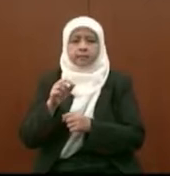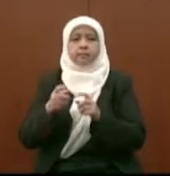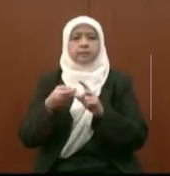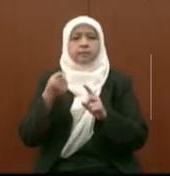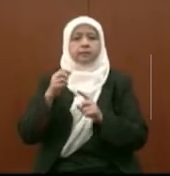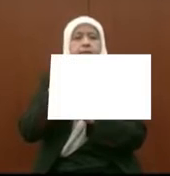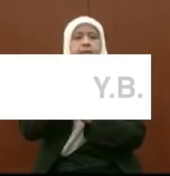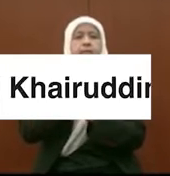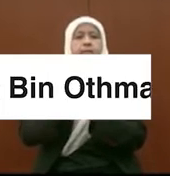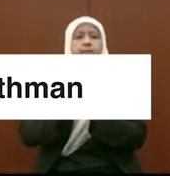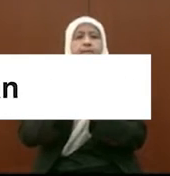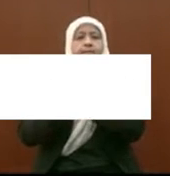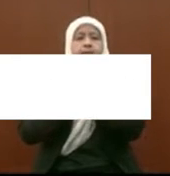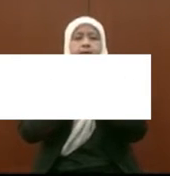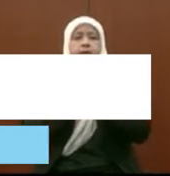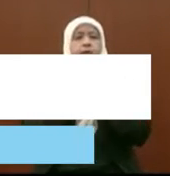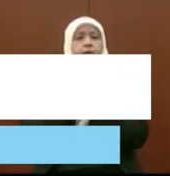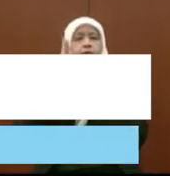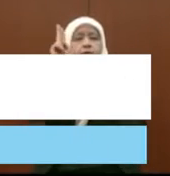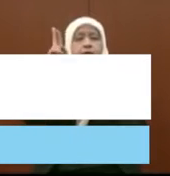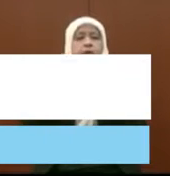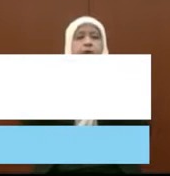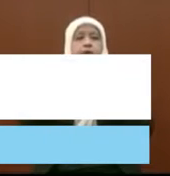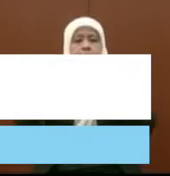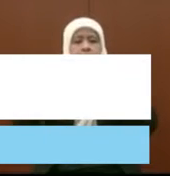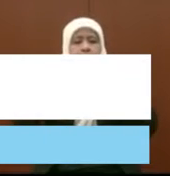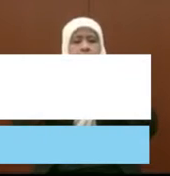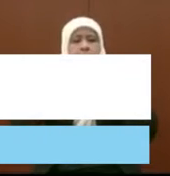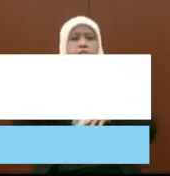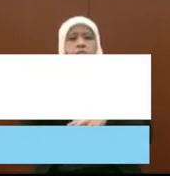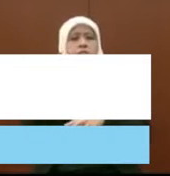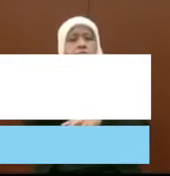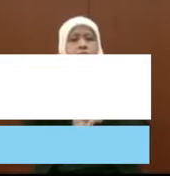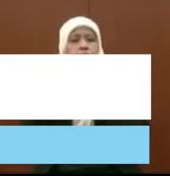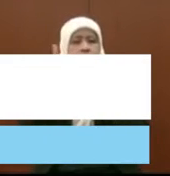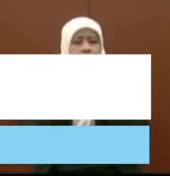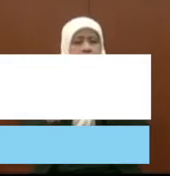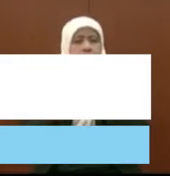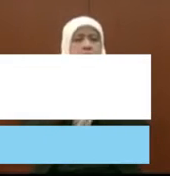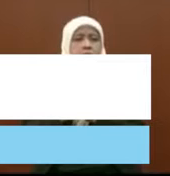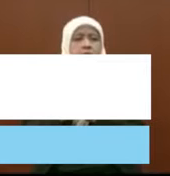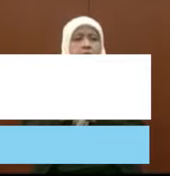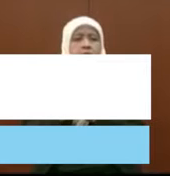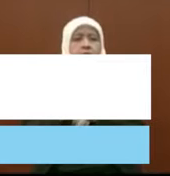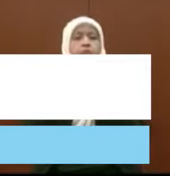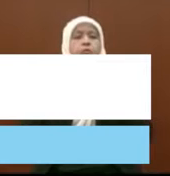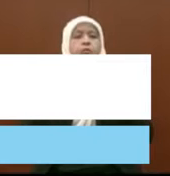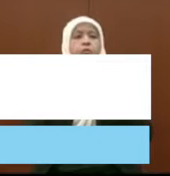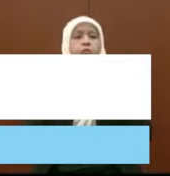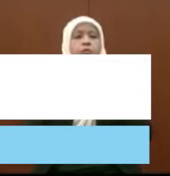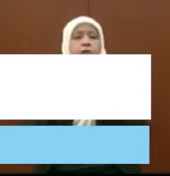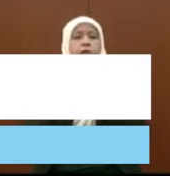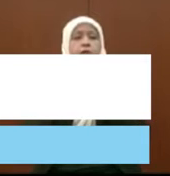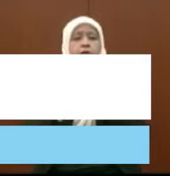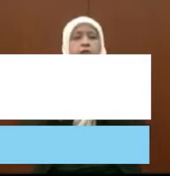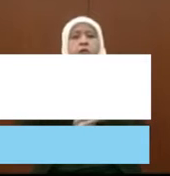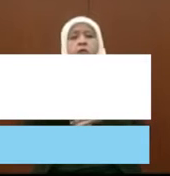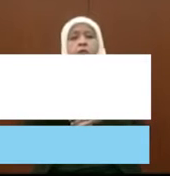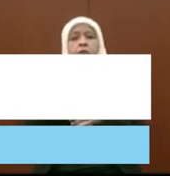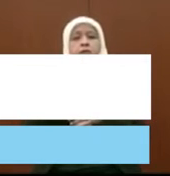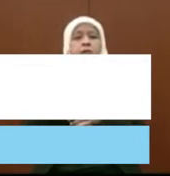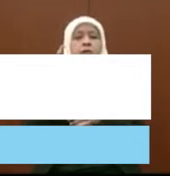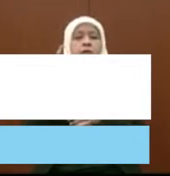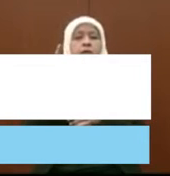adakah ada satu kajian berkaitan dengan belia khususnya dengan pelaksanaan undi 18 tahun ini